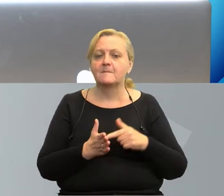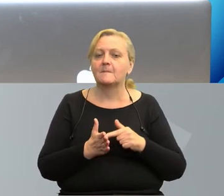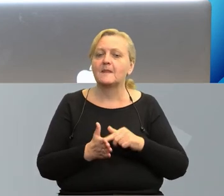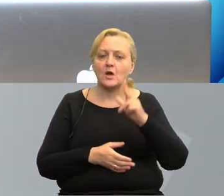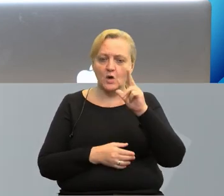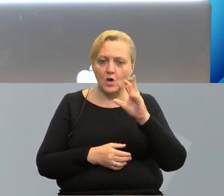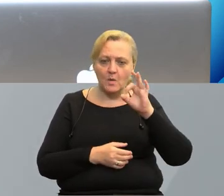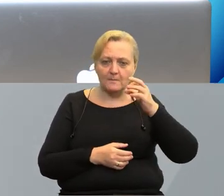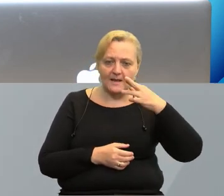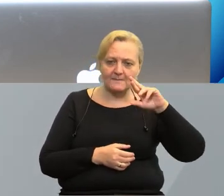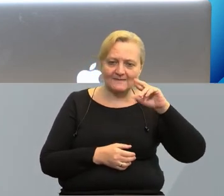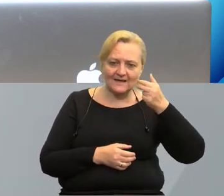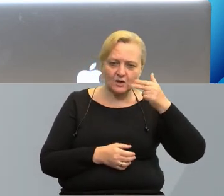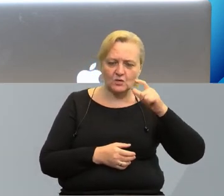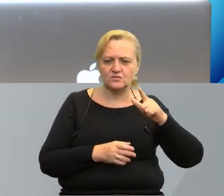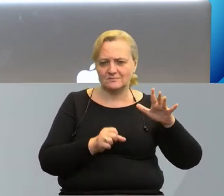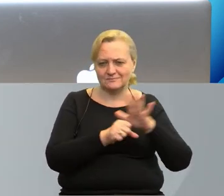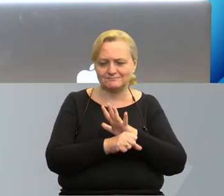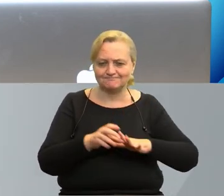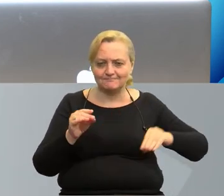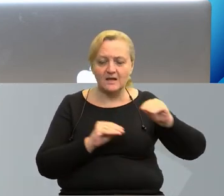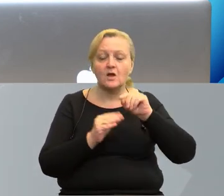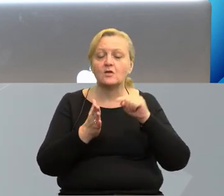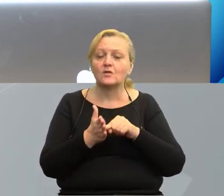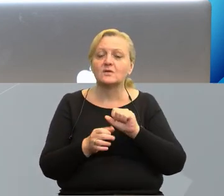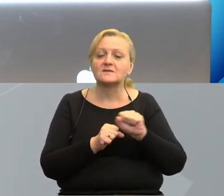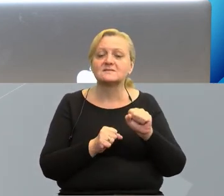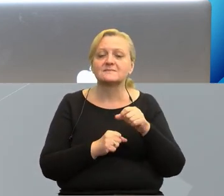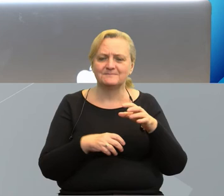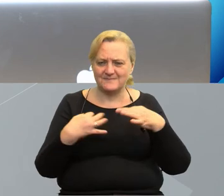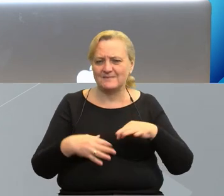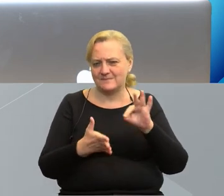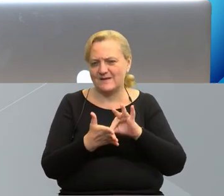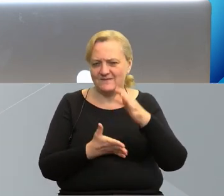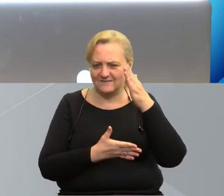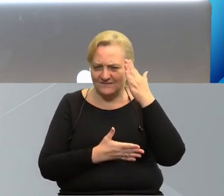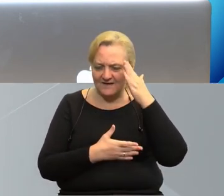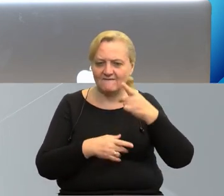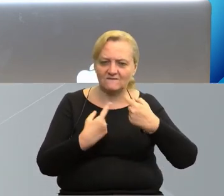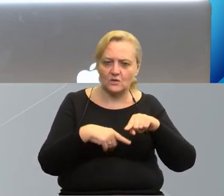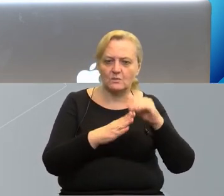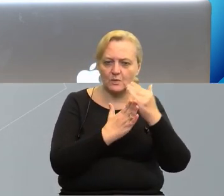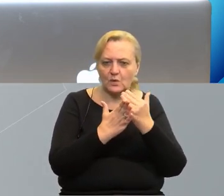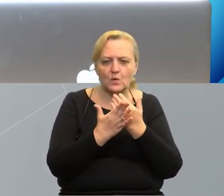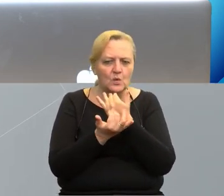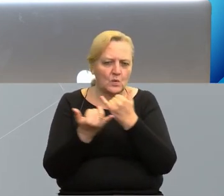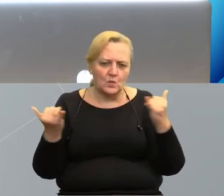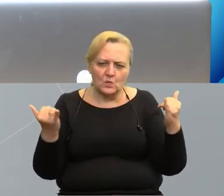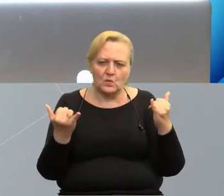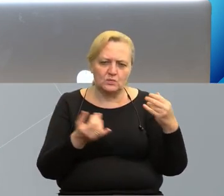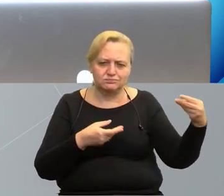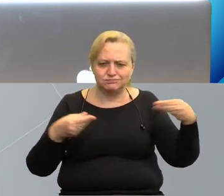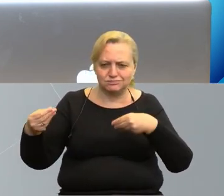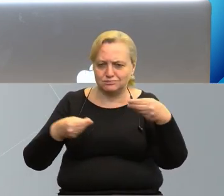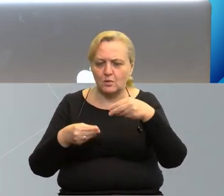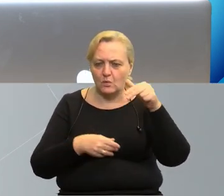Komplementarność natomiast to jest, Państwo na pewno realizują programy z wielu źródeł